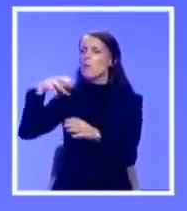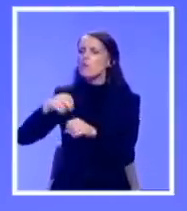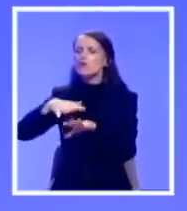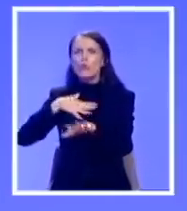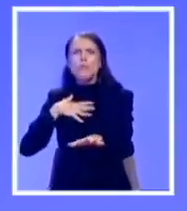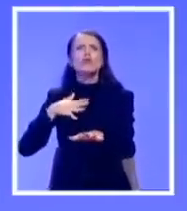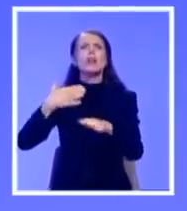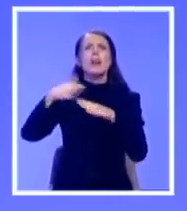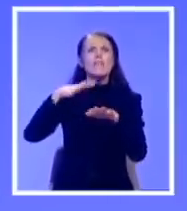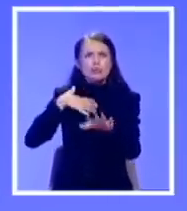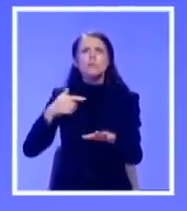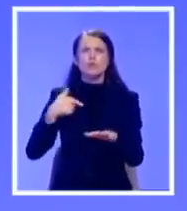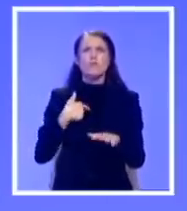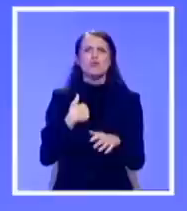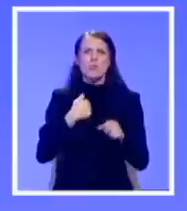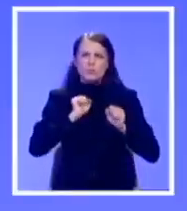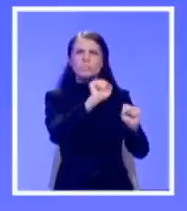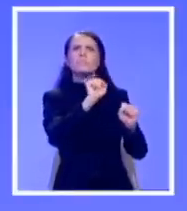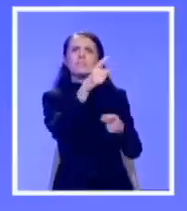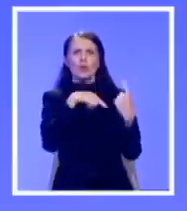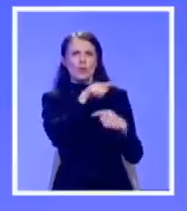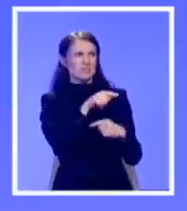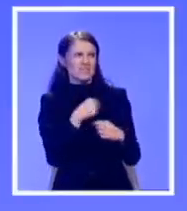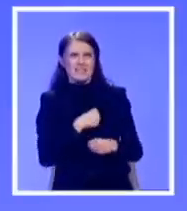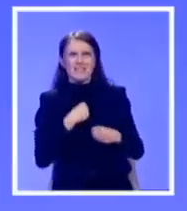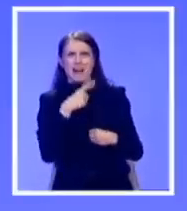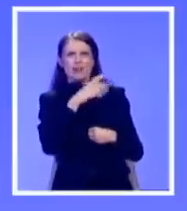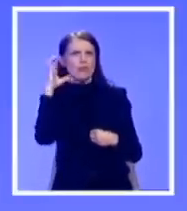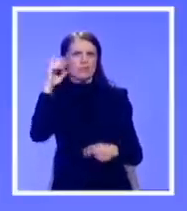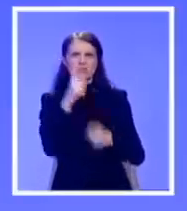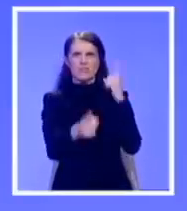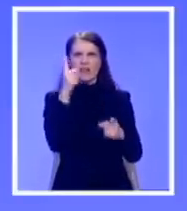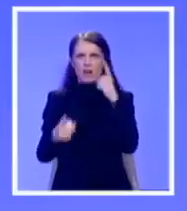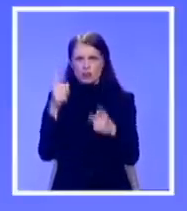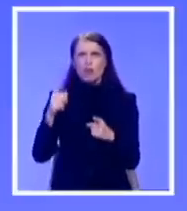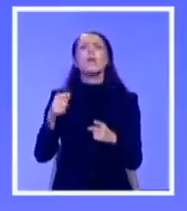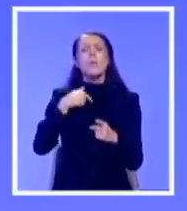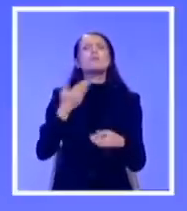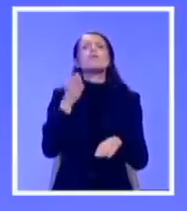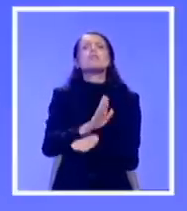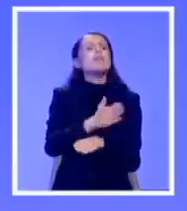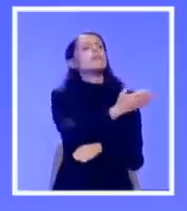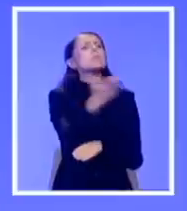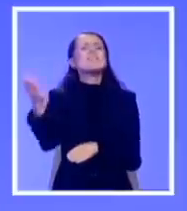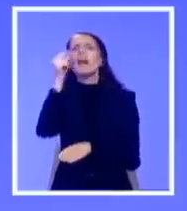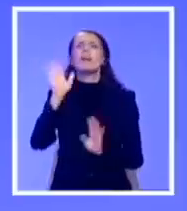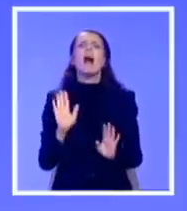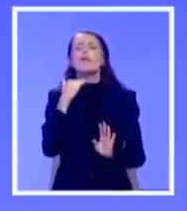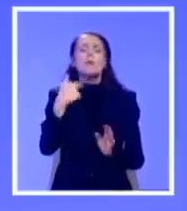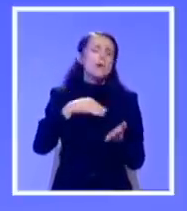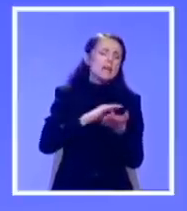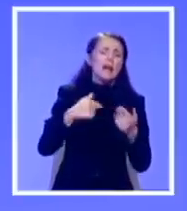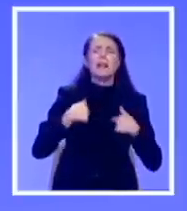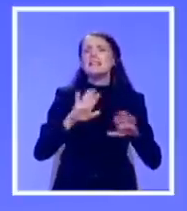otpor ovom sramnom režimu, da ćemo biti zastupnici svih građana, bez obzira da li su oni glasali za nas ili ne, ali svih građana čije su prava i